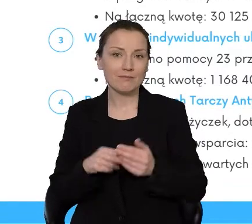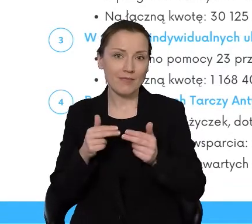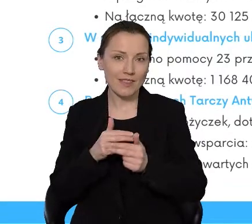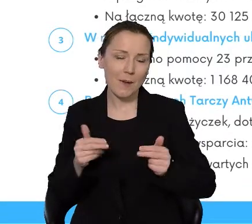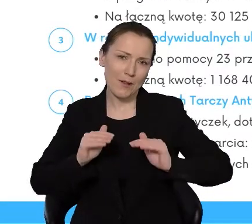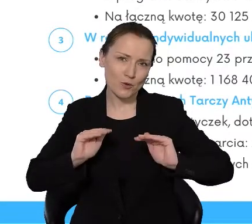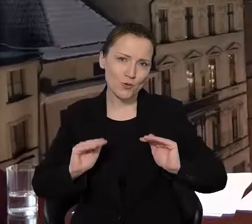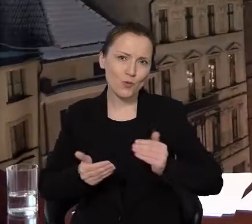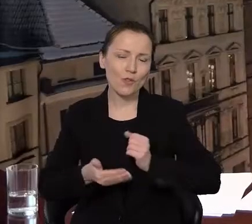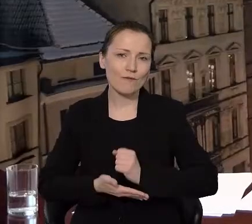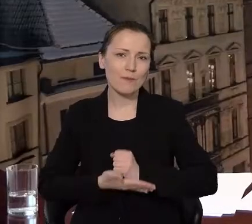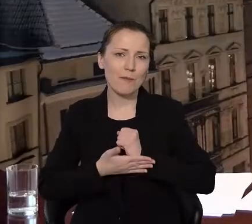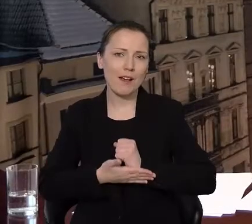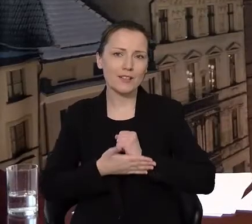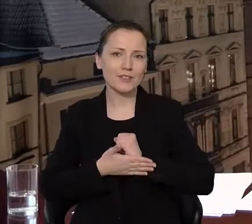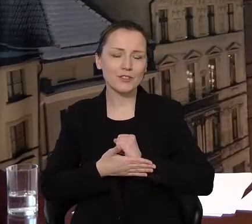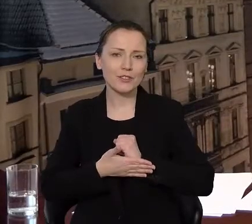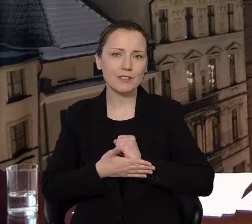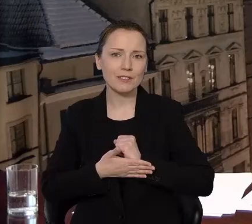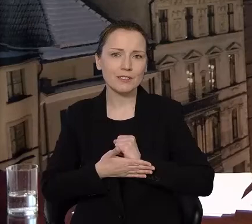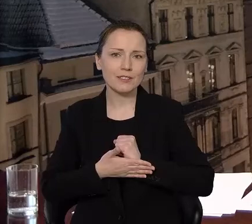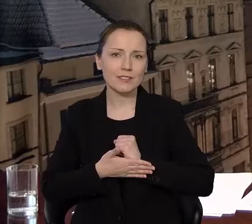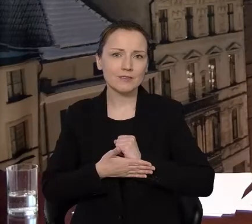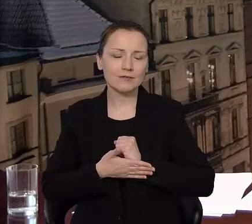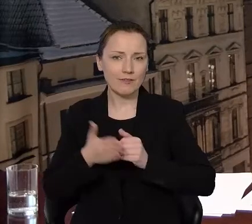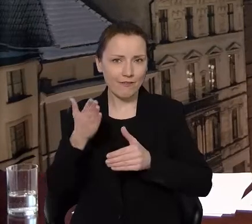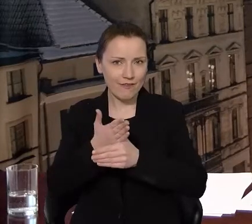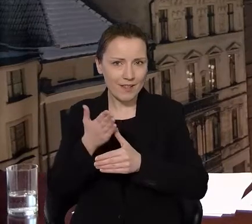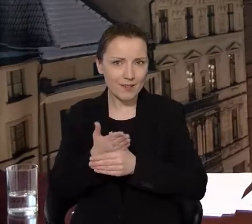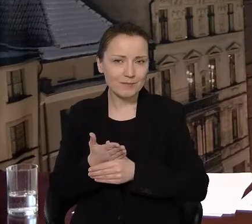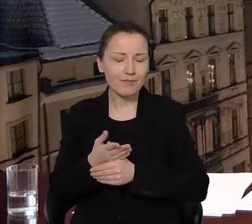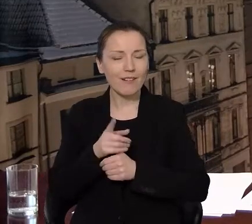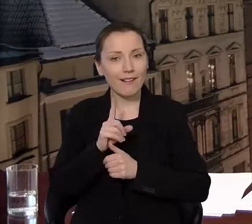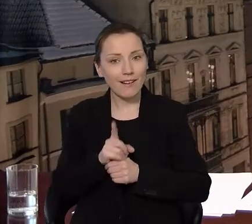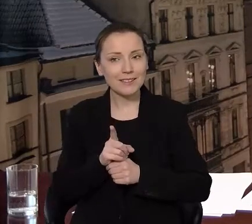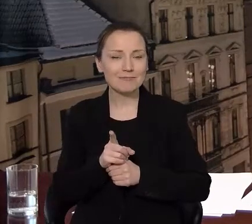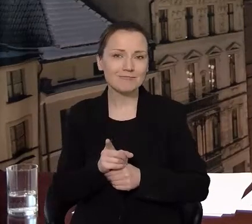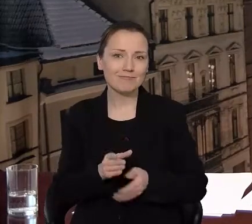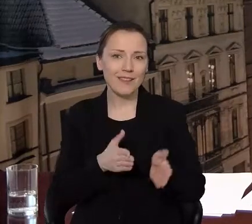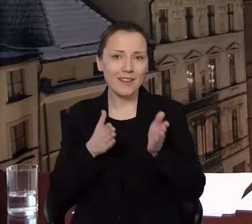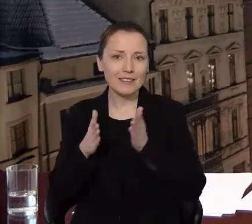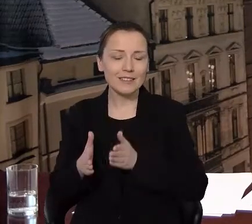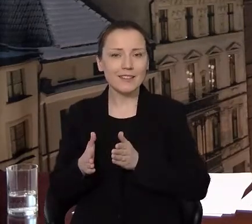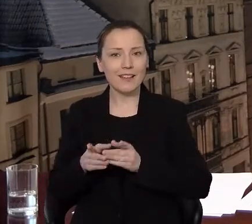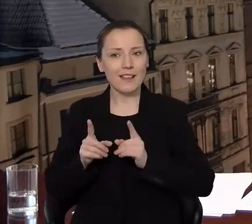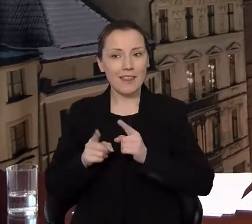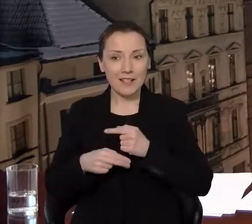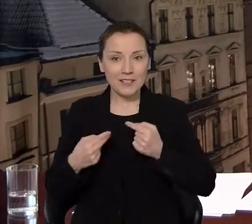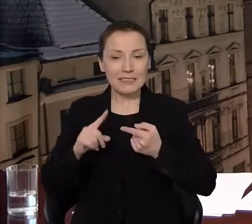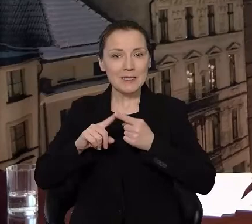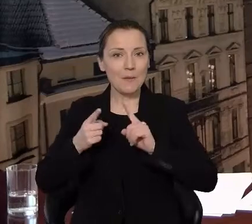też skrótowo wsparcia dla przedsiębiorców i wreszcie nasze symboliczne